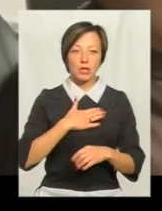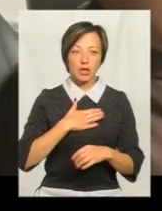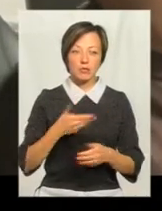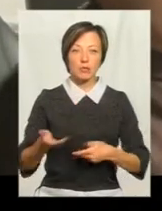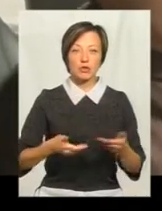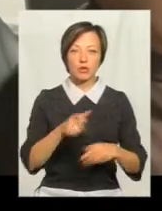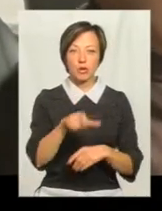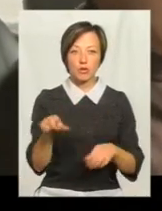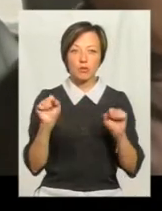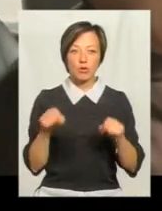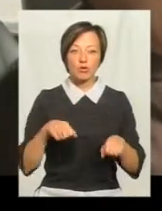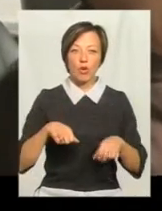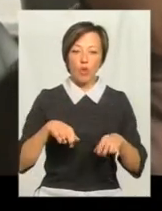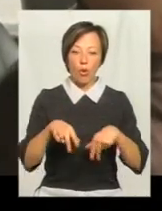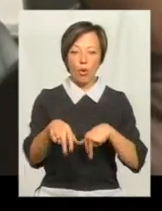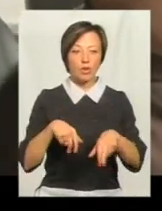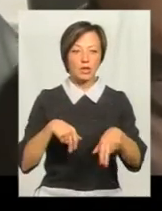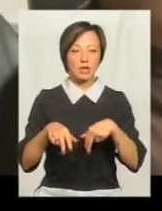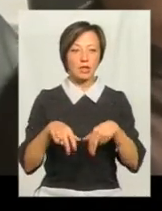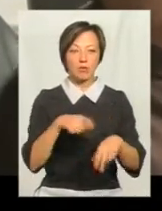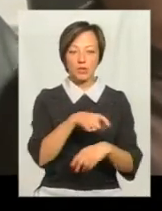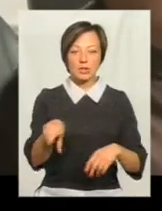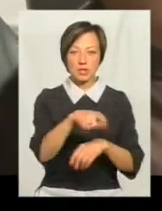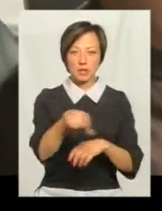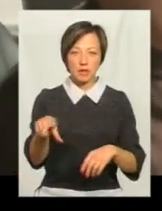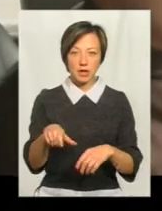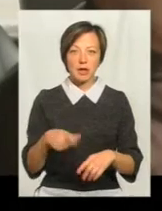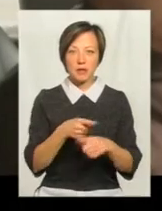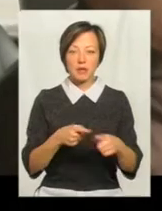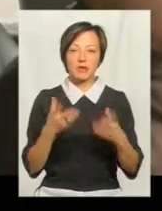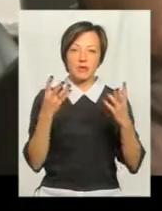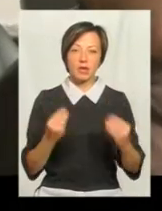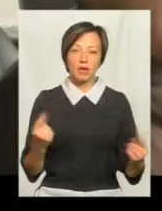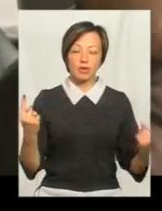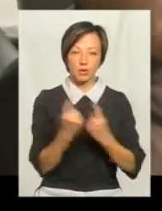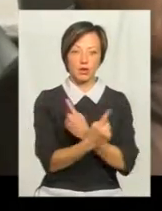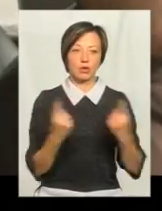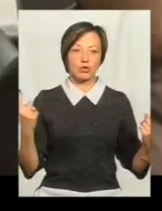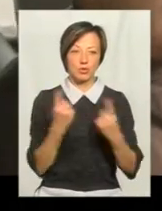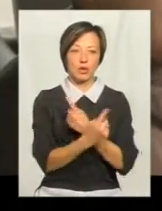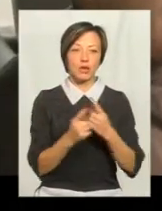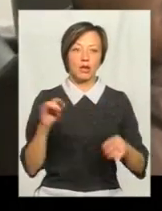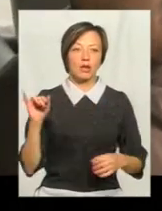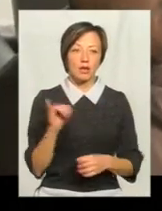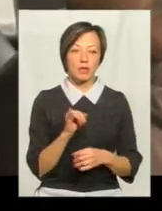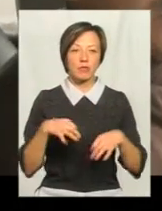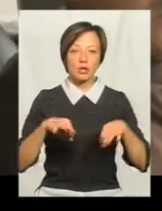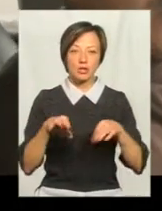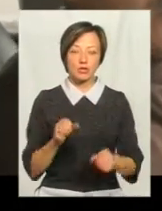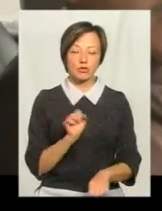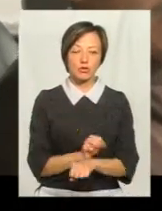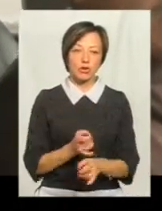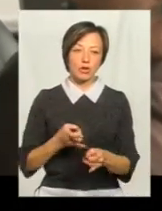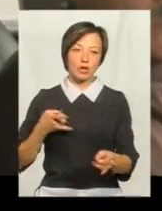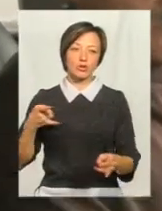пішоходи можуть ходити по зібріці, півдня туди, сюди. І машини всі стоять,